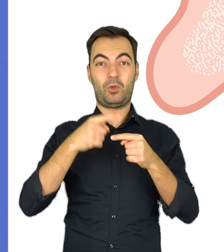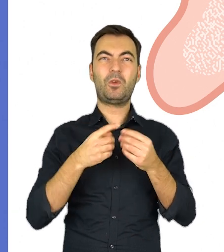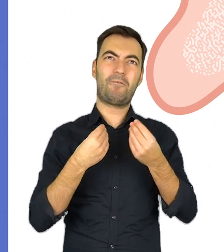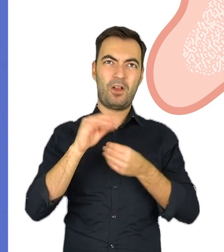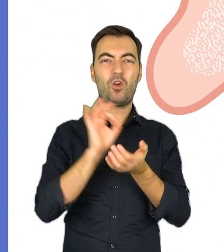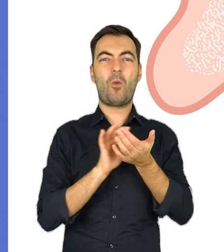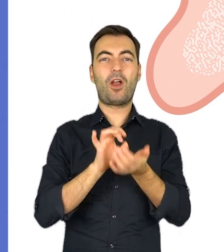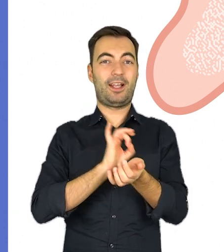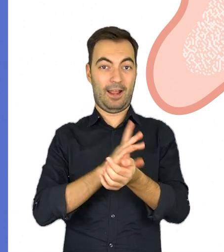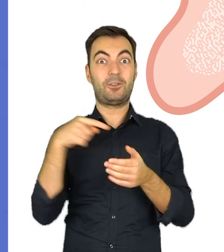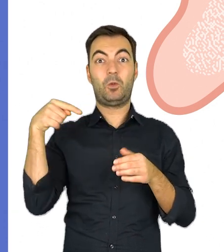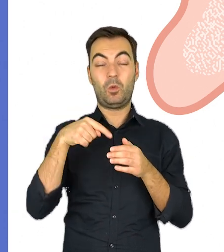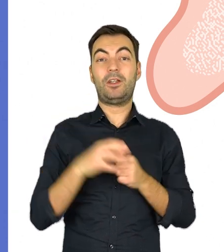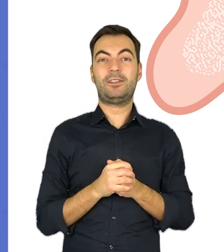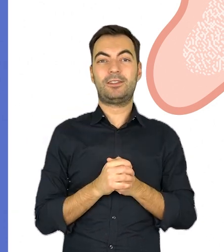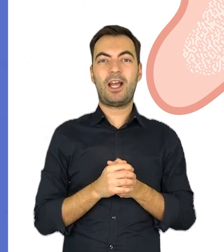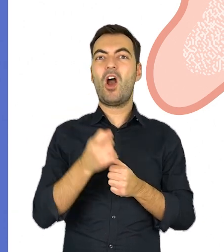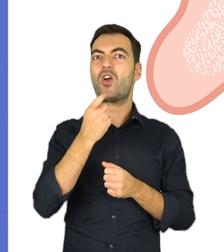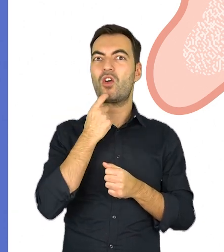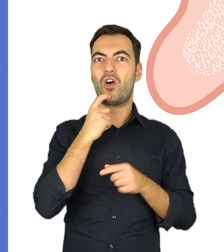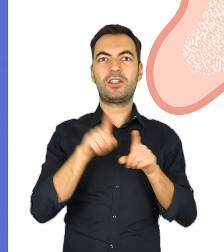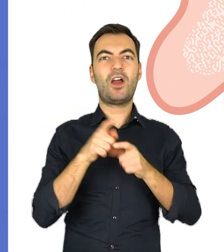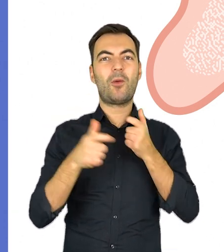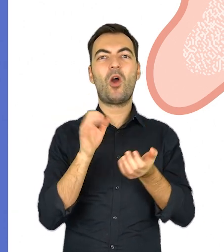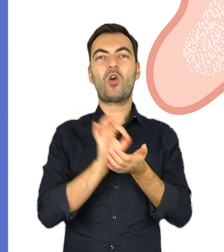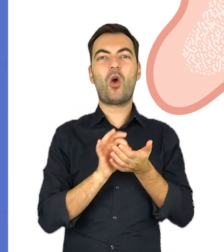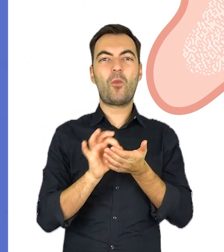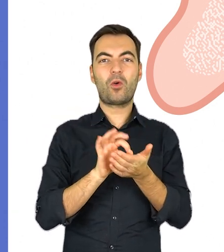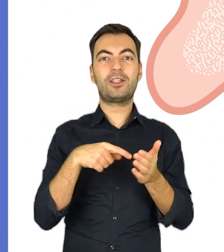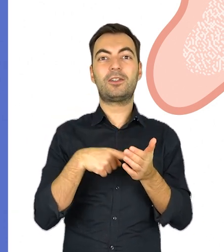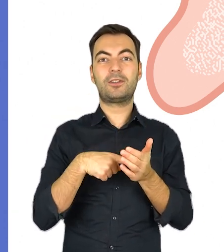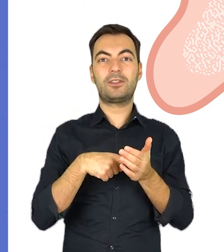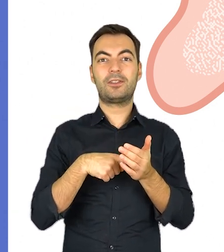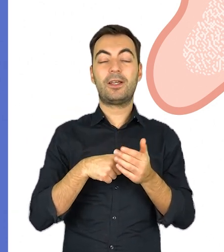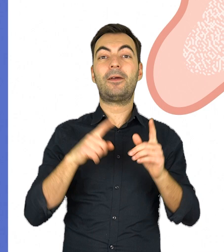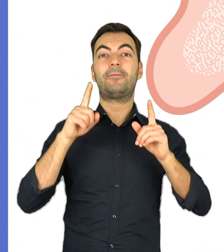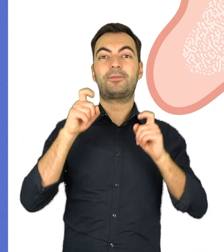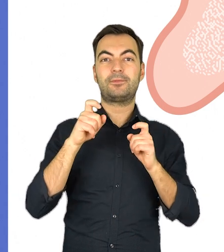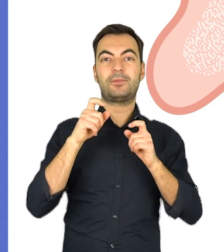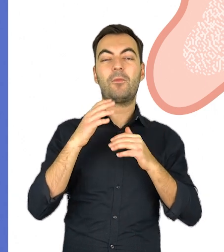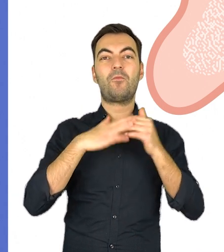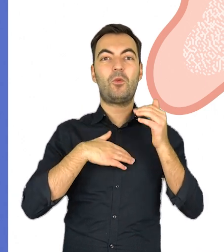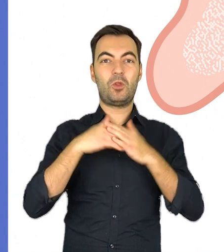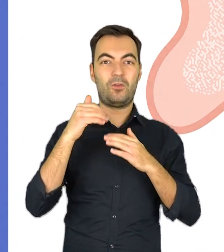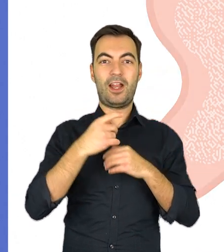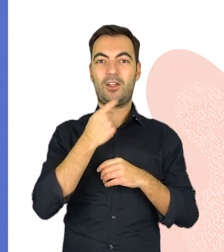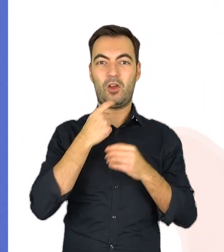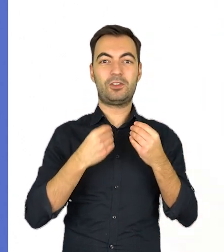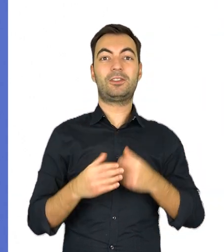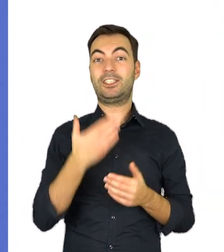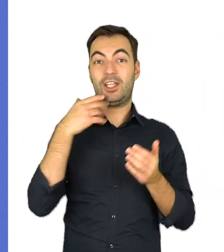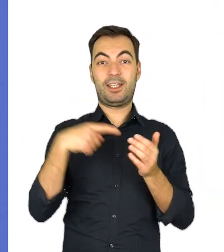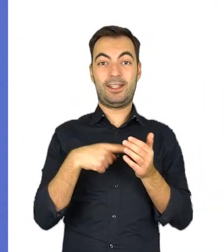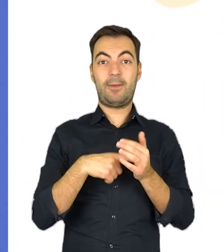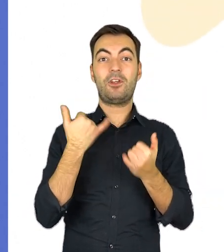powstaje większość komórek krwi. W kościach powstają też komórki, które rozpoczynają tworzenie kości.